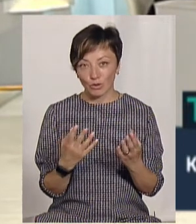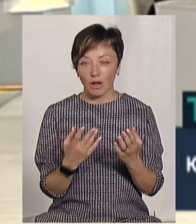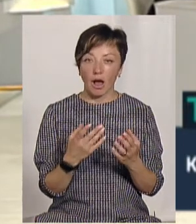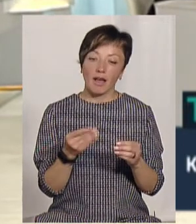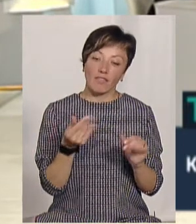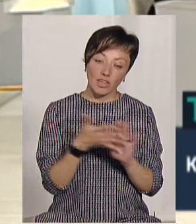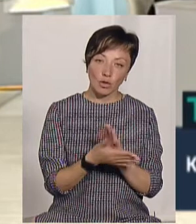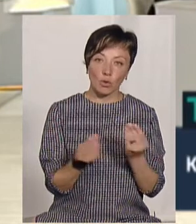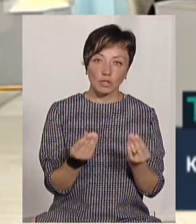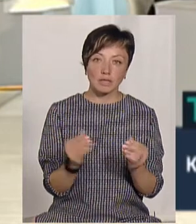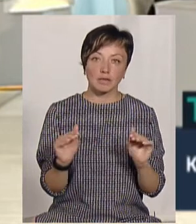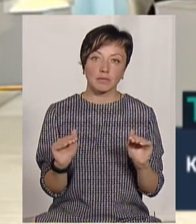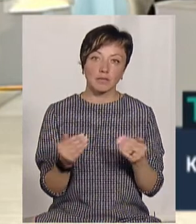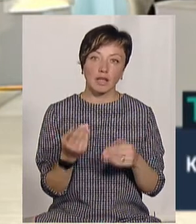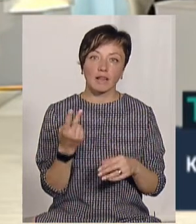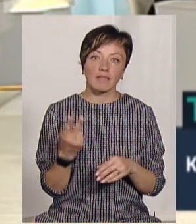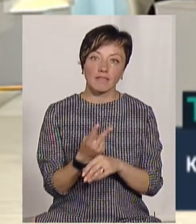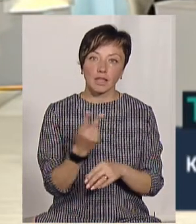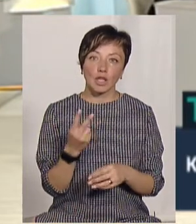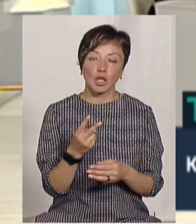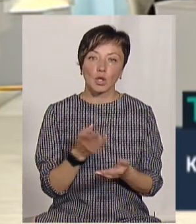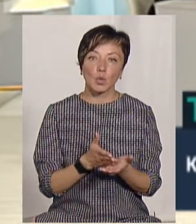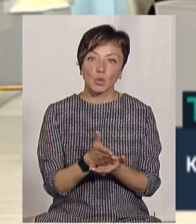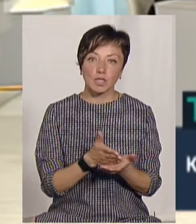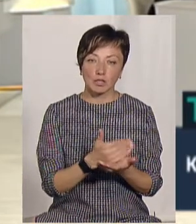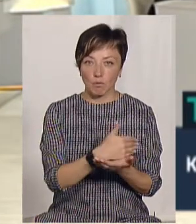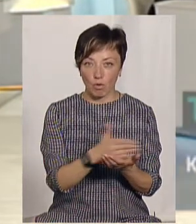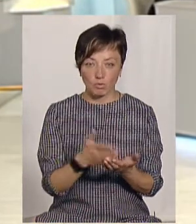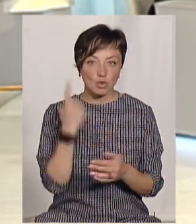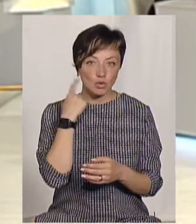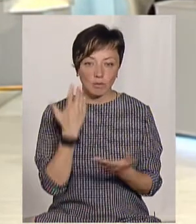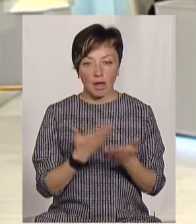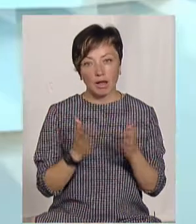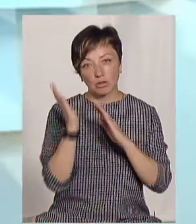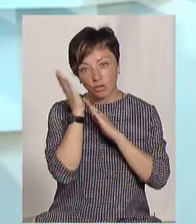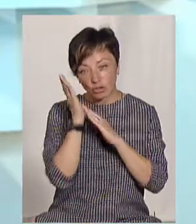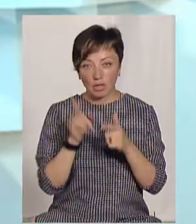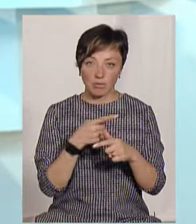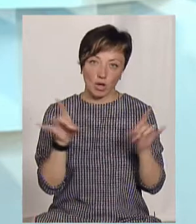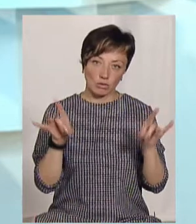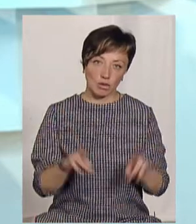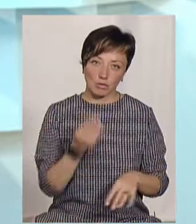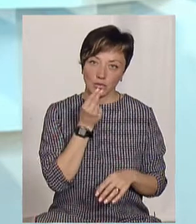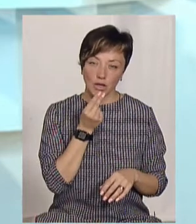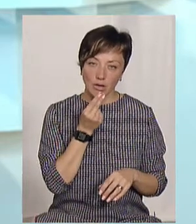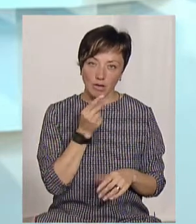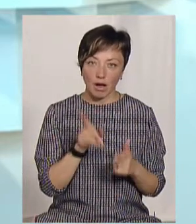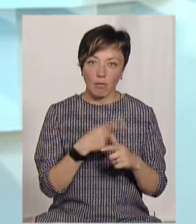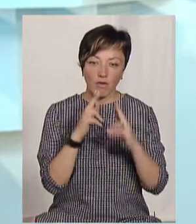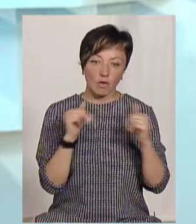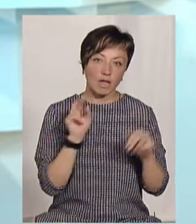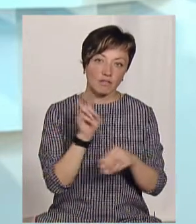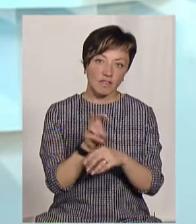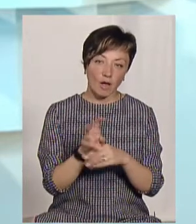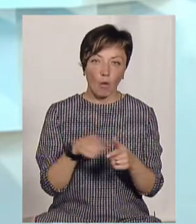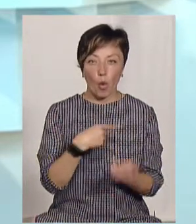витратив кошти на мінімум дві туристичних якихось послуги. Наприклад, ну, якщо ночує, це вже ніч ліг. І, наприклад, в ресторані поїв, або фортецю